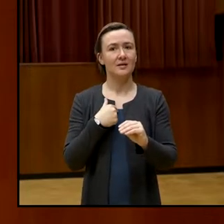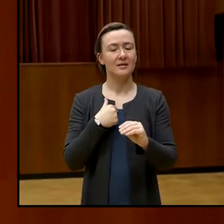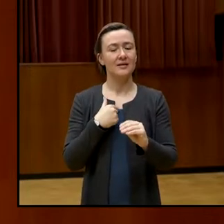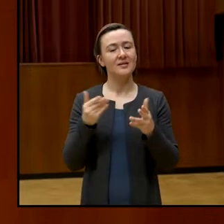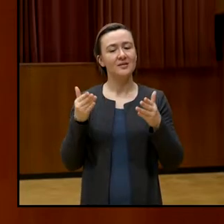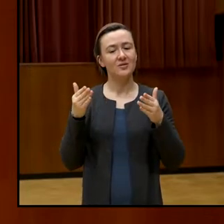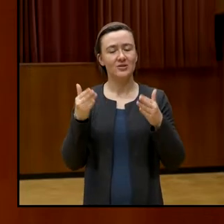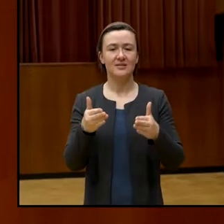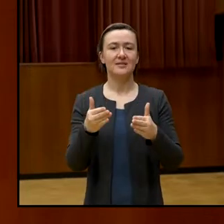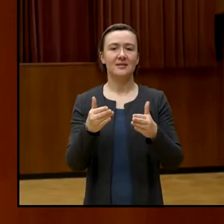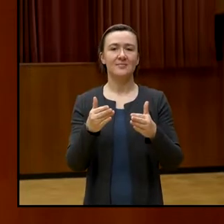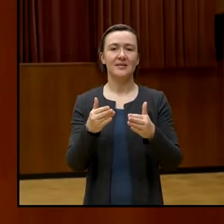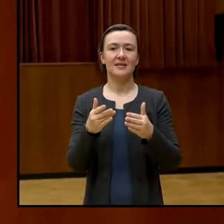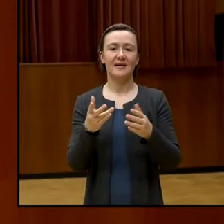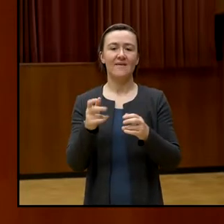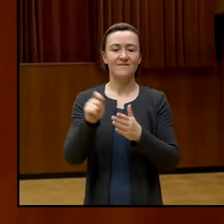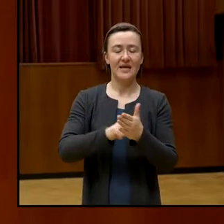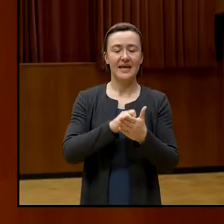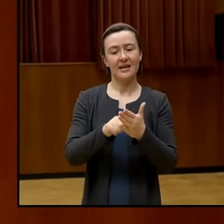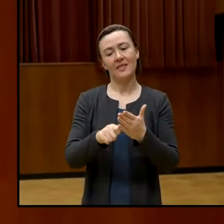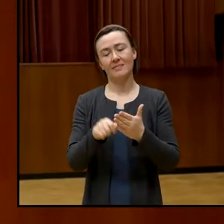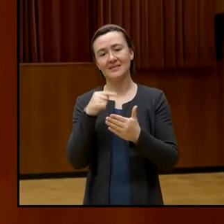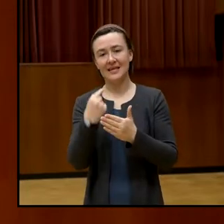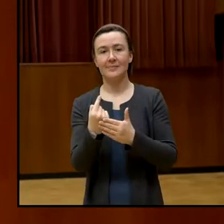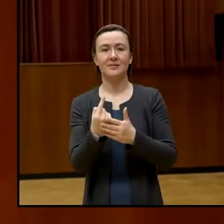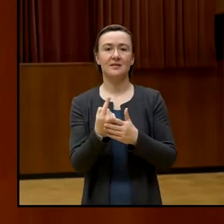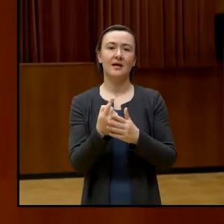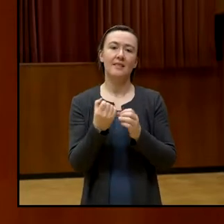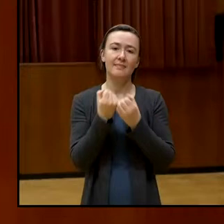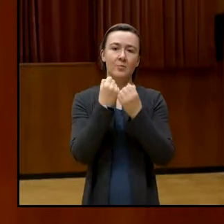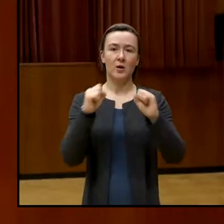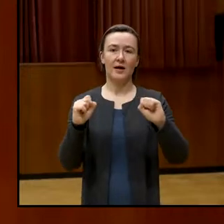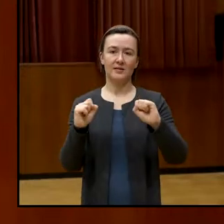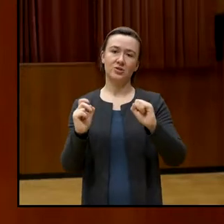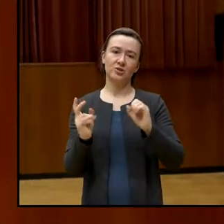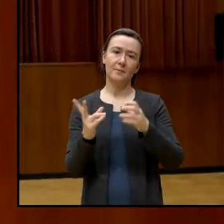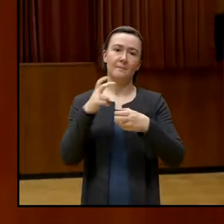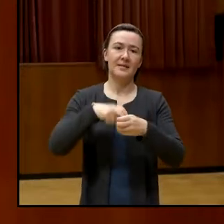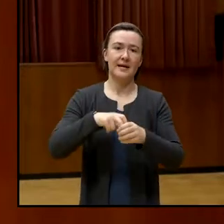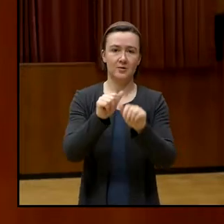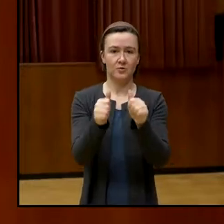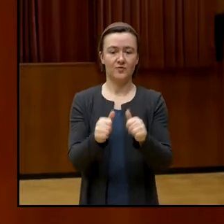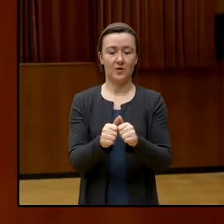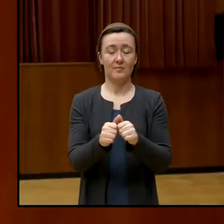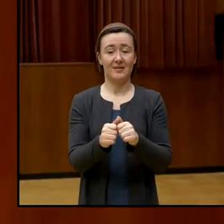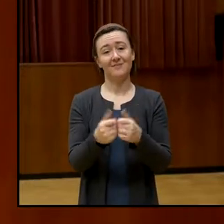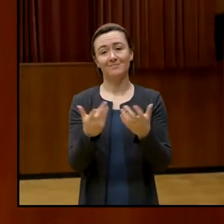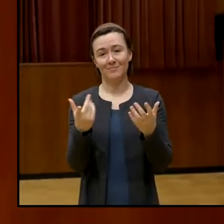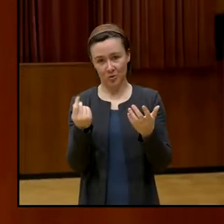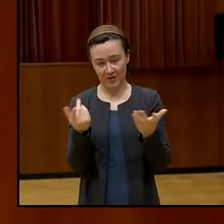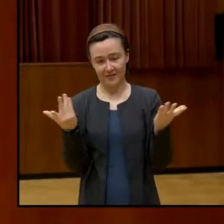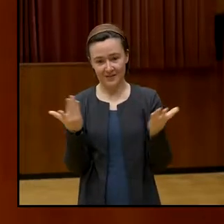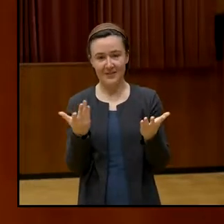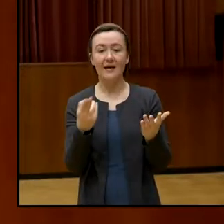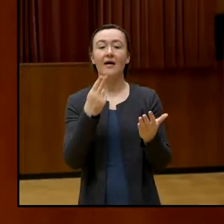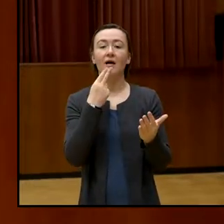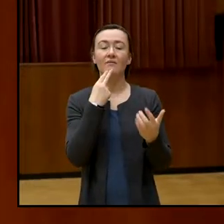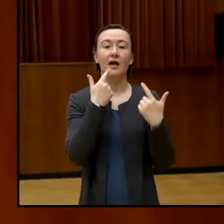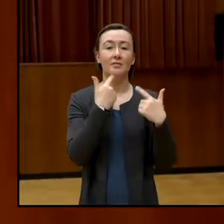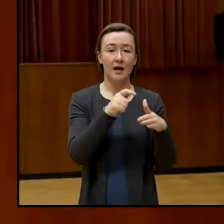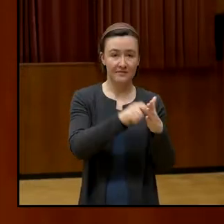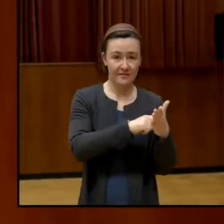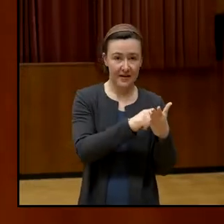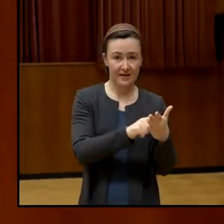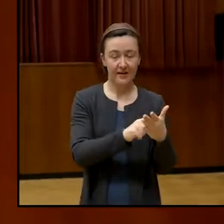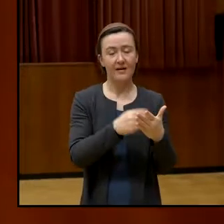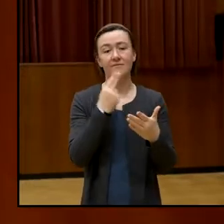Beteiligungsform des Wählens. Konkret, wer darf wählen und vor allem, wer darf nicht wählen? Wie viele sind